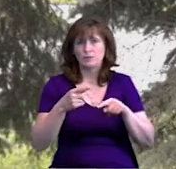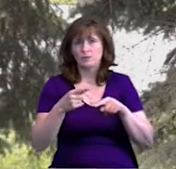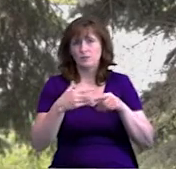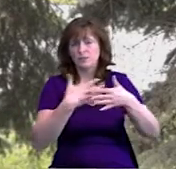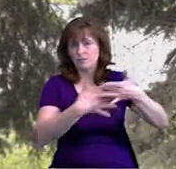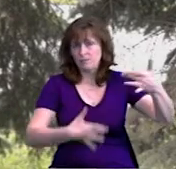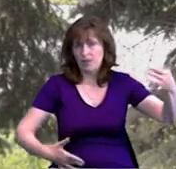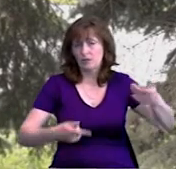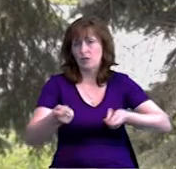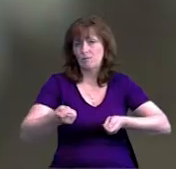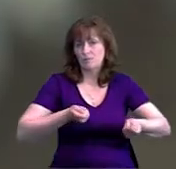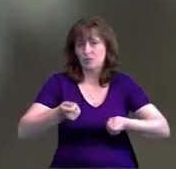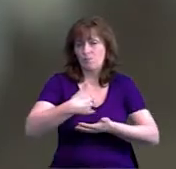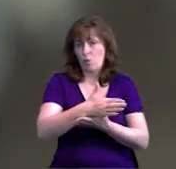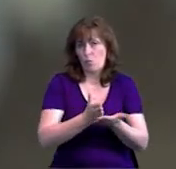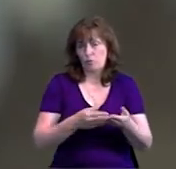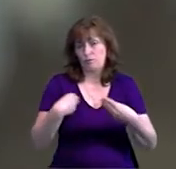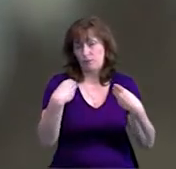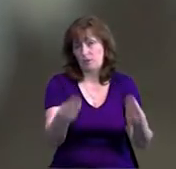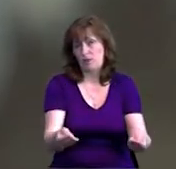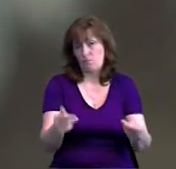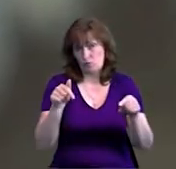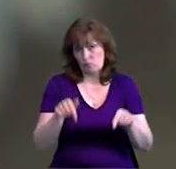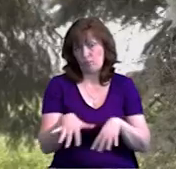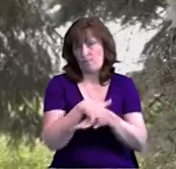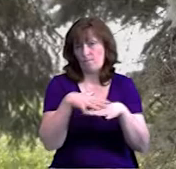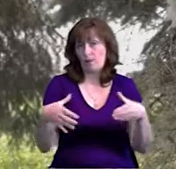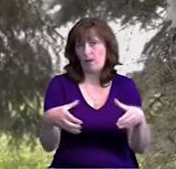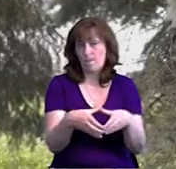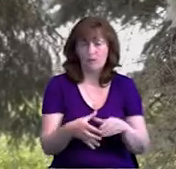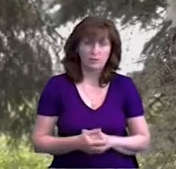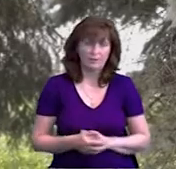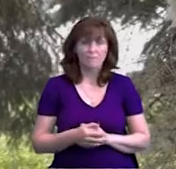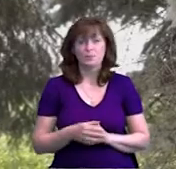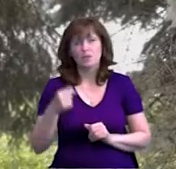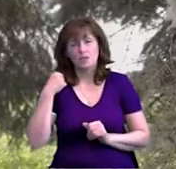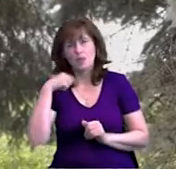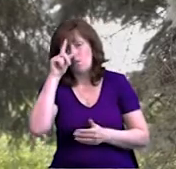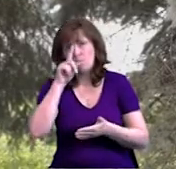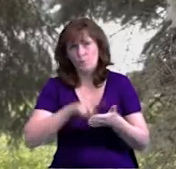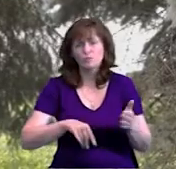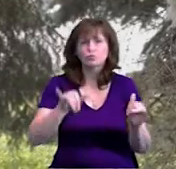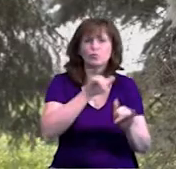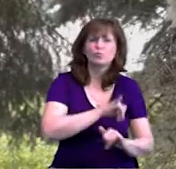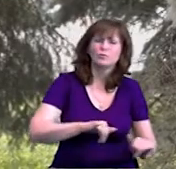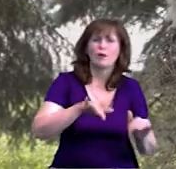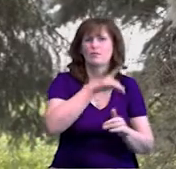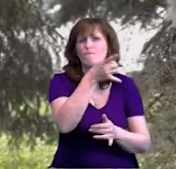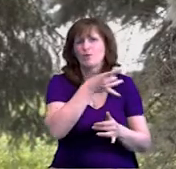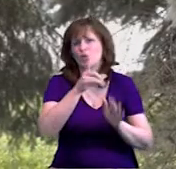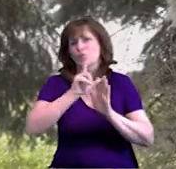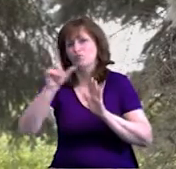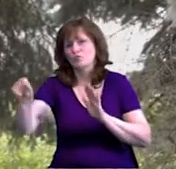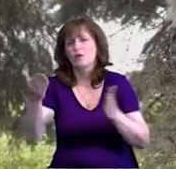весь спектр адміністративних послуг ми надаємо громаді. Я впевнений, що нікому в район по якісь там довідки або